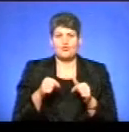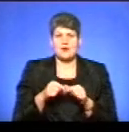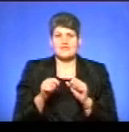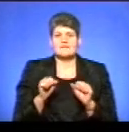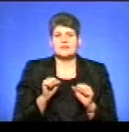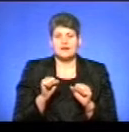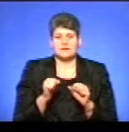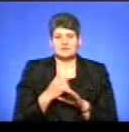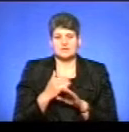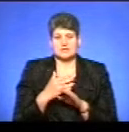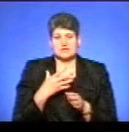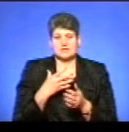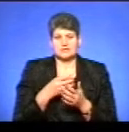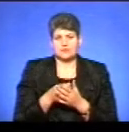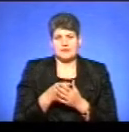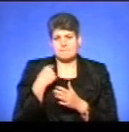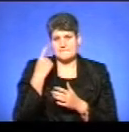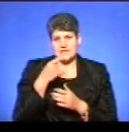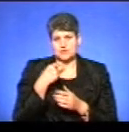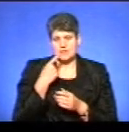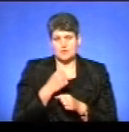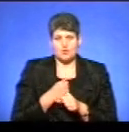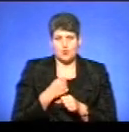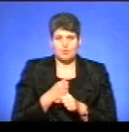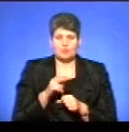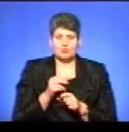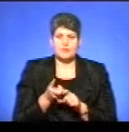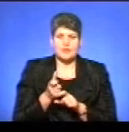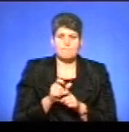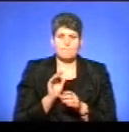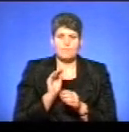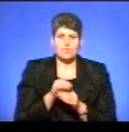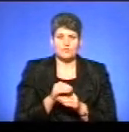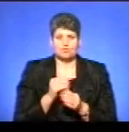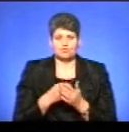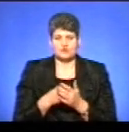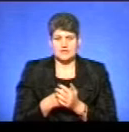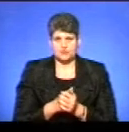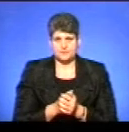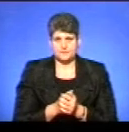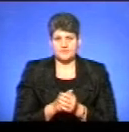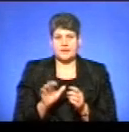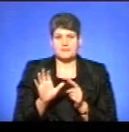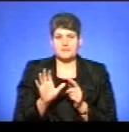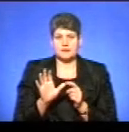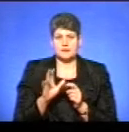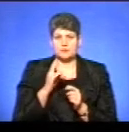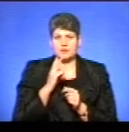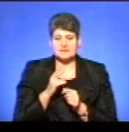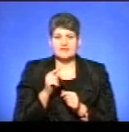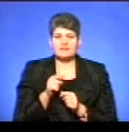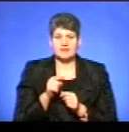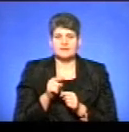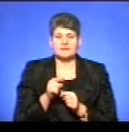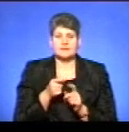влади в частині своєї персональної роботи по наповненню бюджету. І п'ятий показник, він, власне,